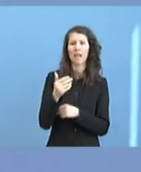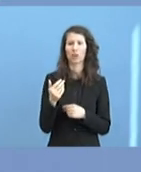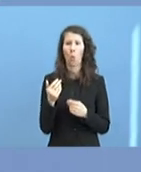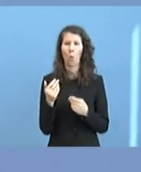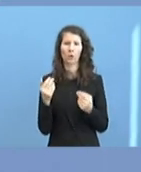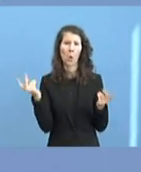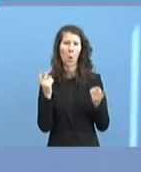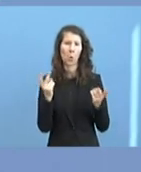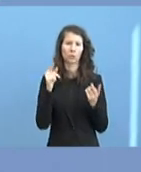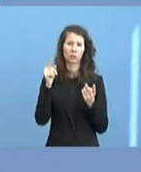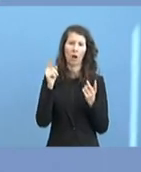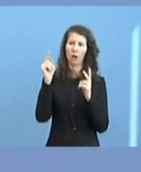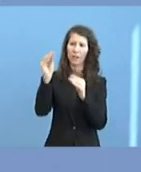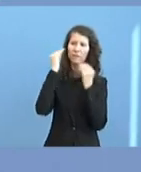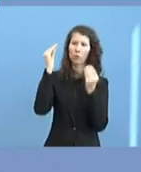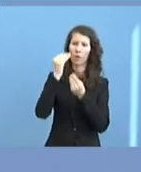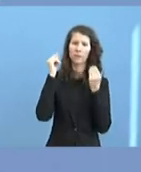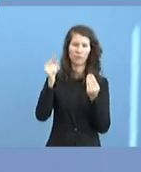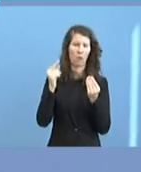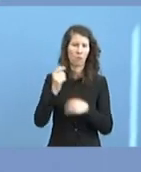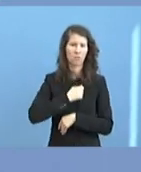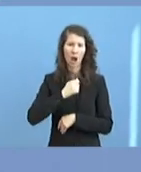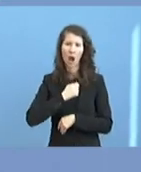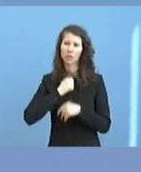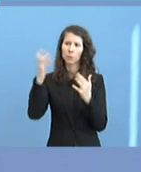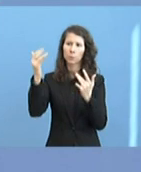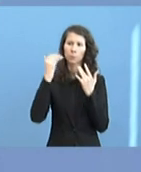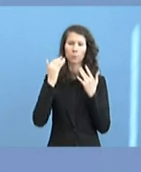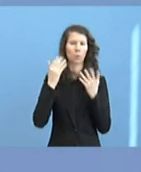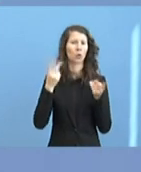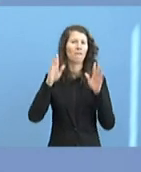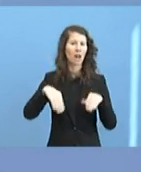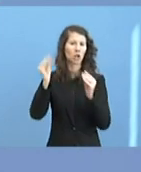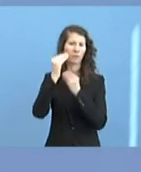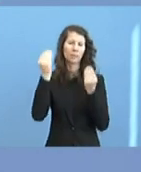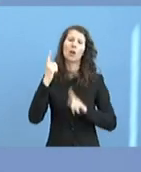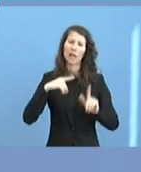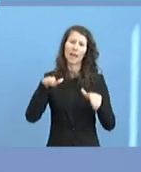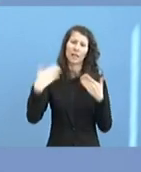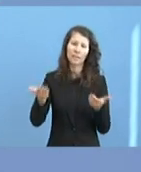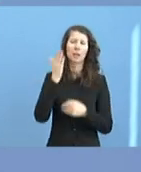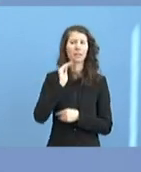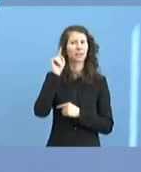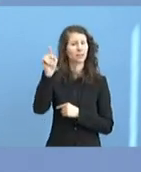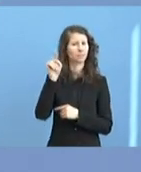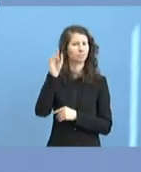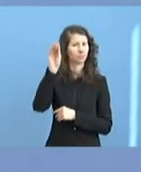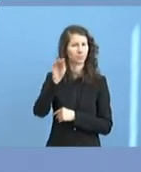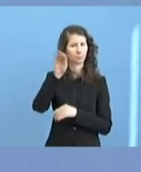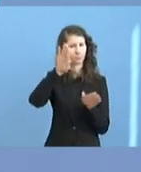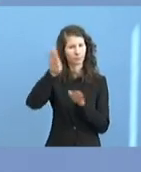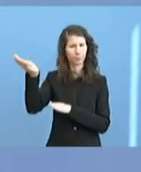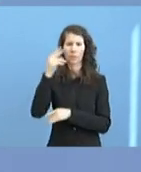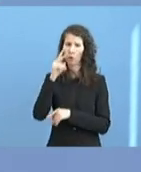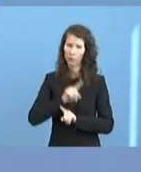beunruhigenden Falschnachrichten, die leider auch im Unlauf sind. Die nächste Frage, der nächste Aspekt, bitte.